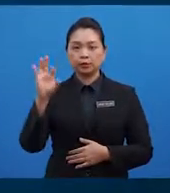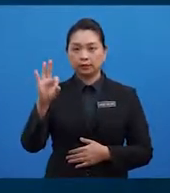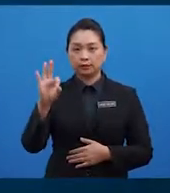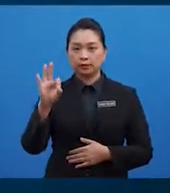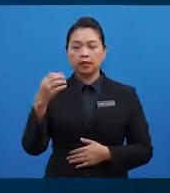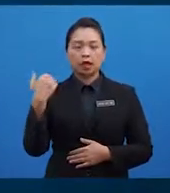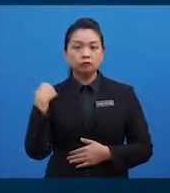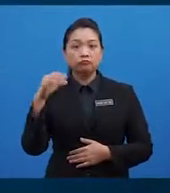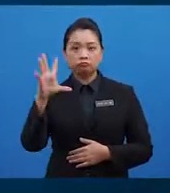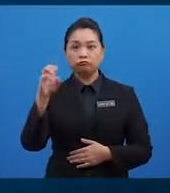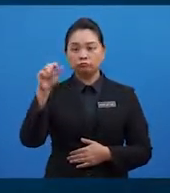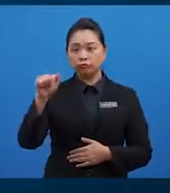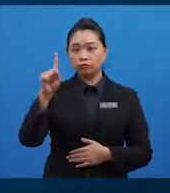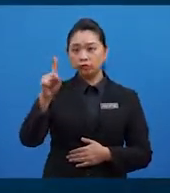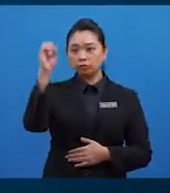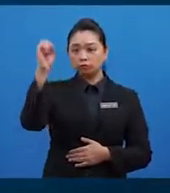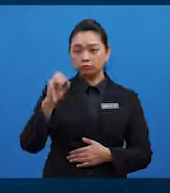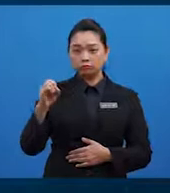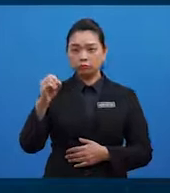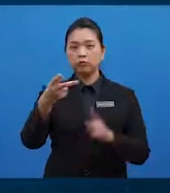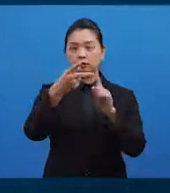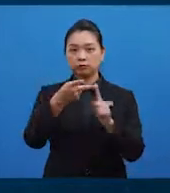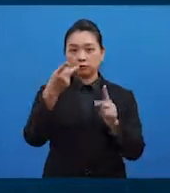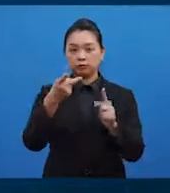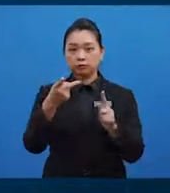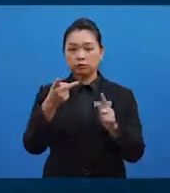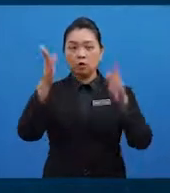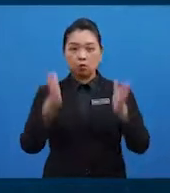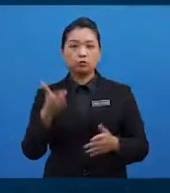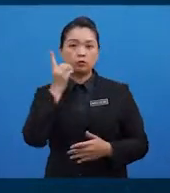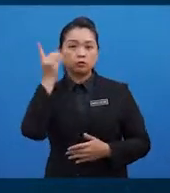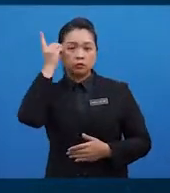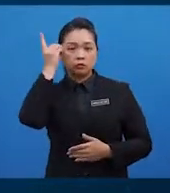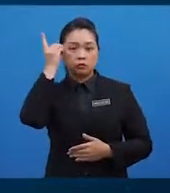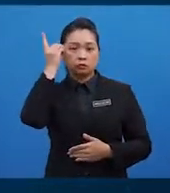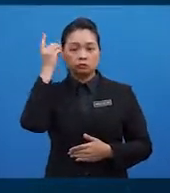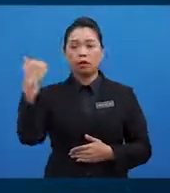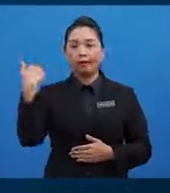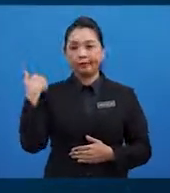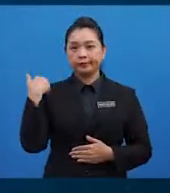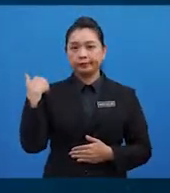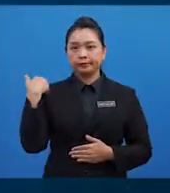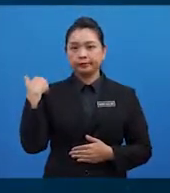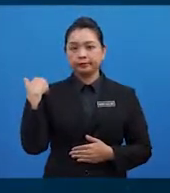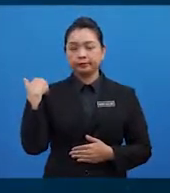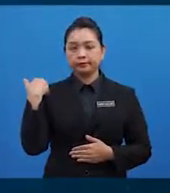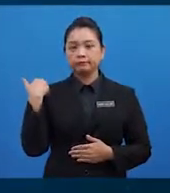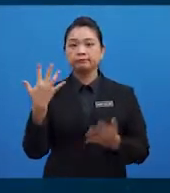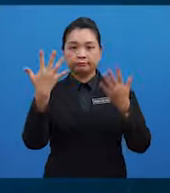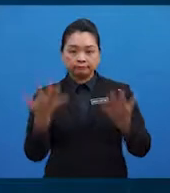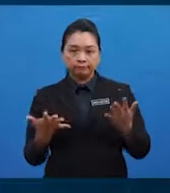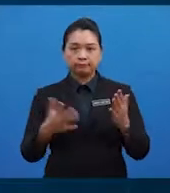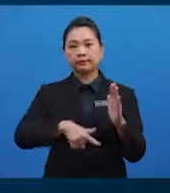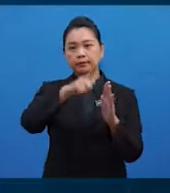50.1% daripada orang dewasa mempunyai sama ada berlebihan berat